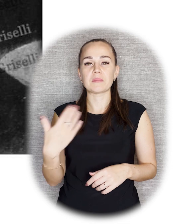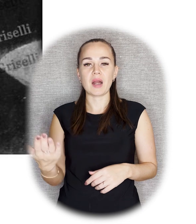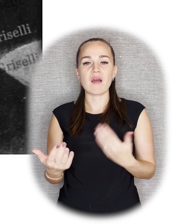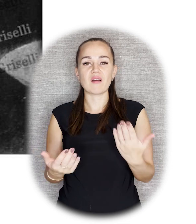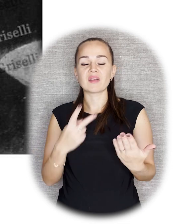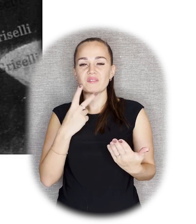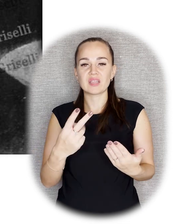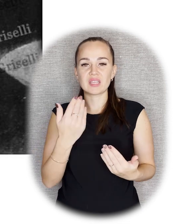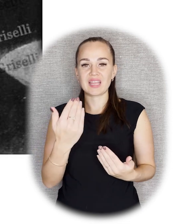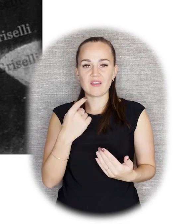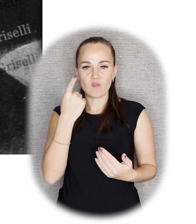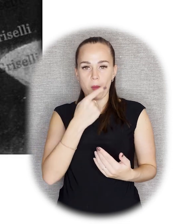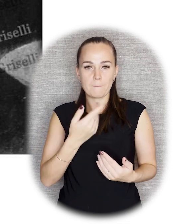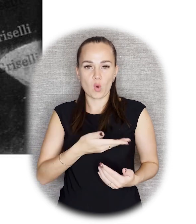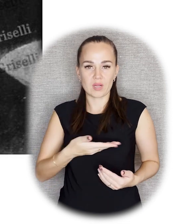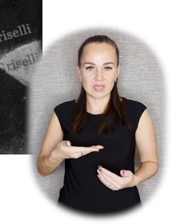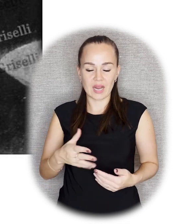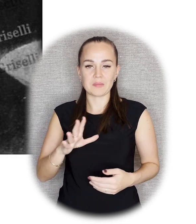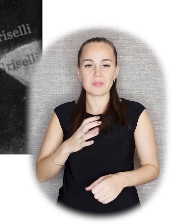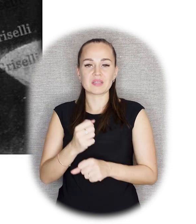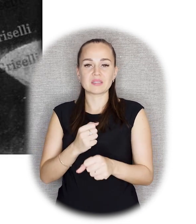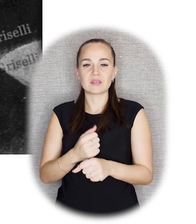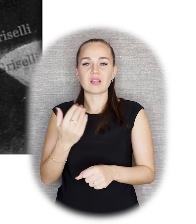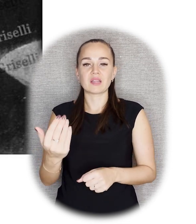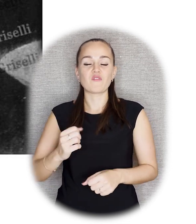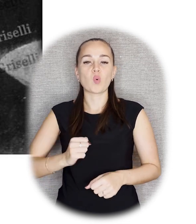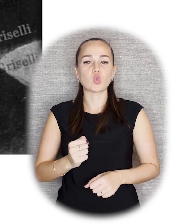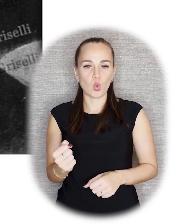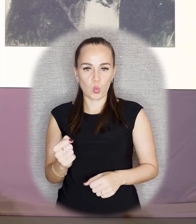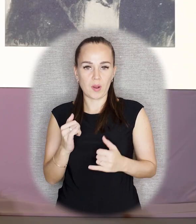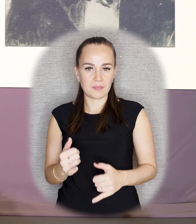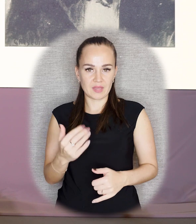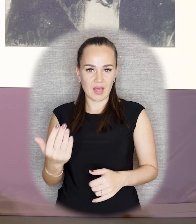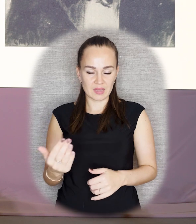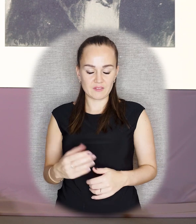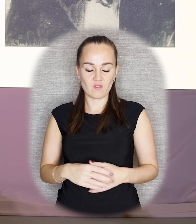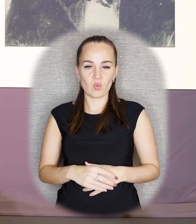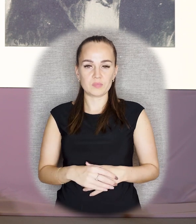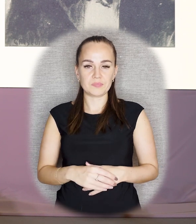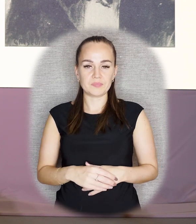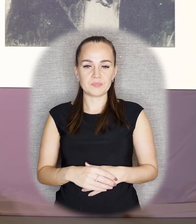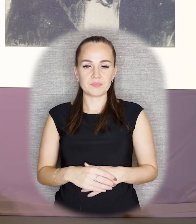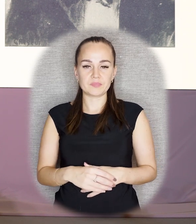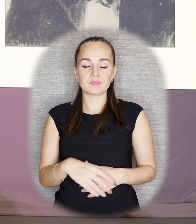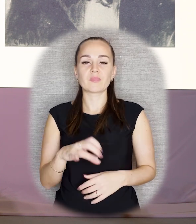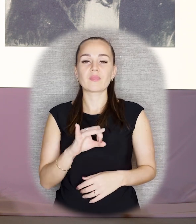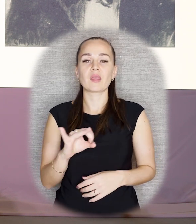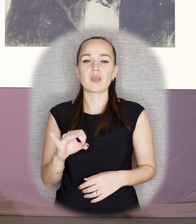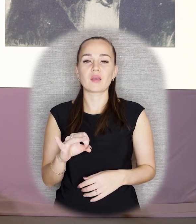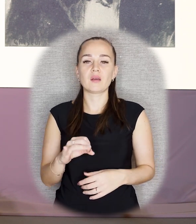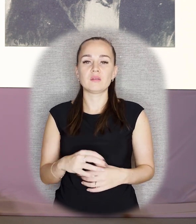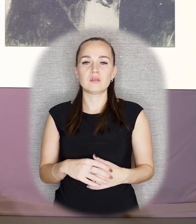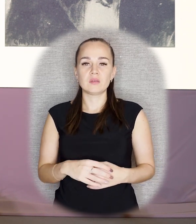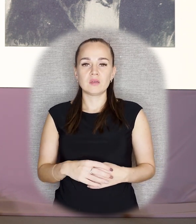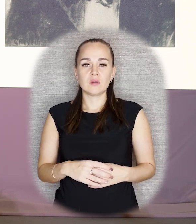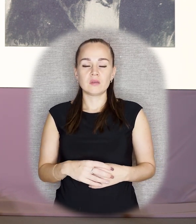вы видите его портрет, который был выполнен его другом Орландо Гризелли. О нем мы тоже сегодня поговорим обязательно. И